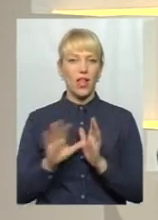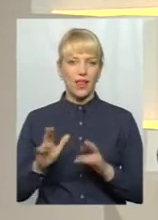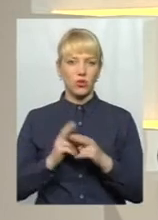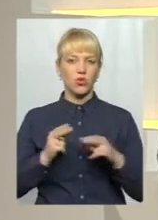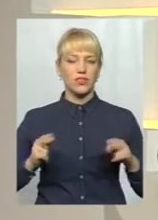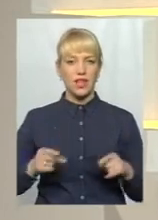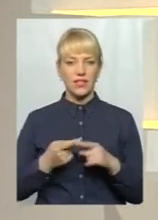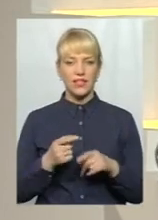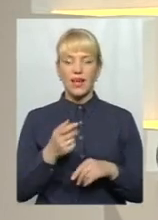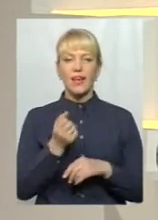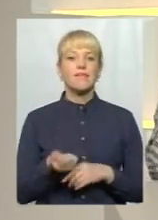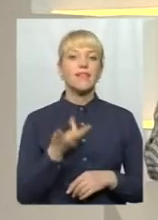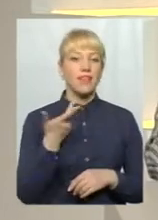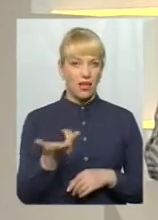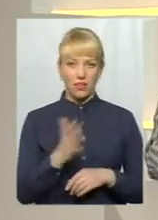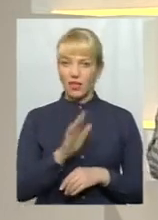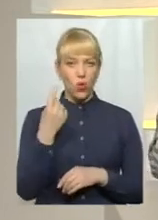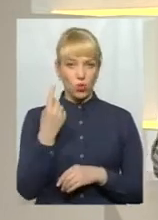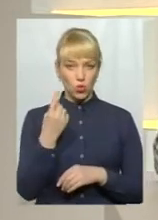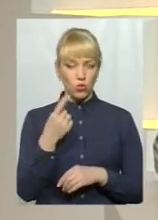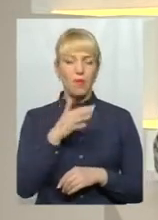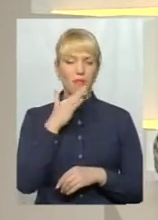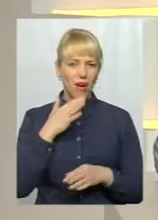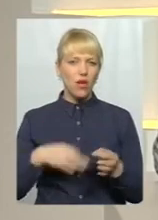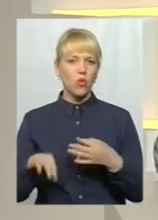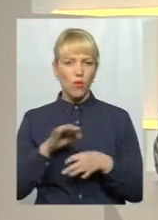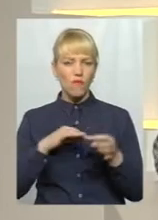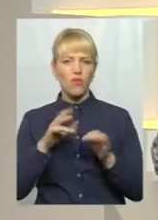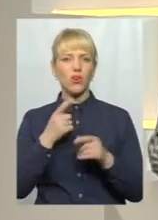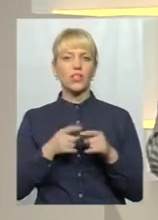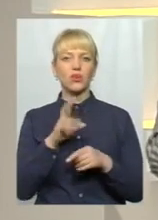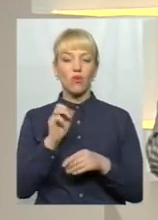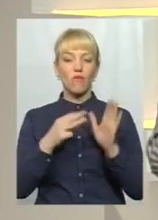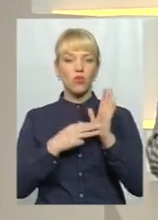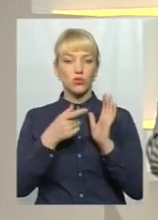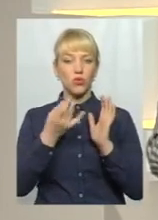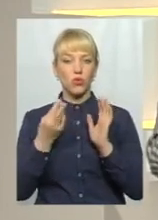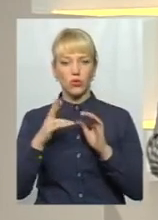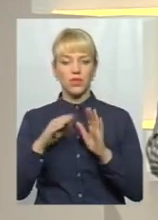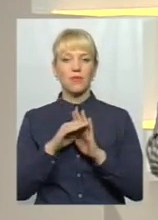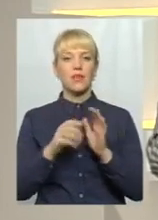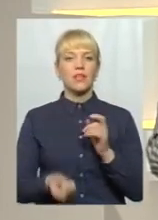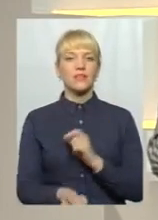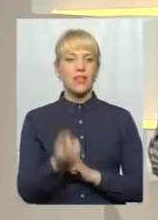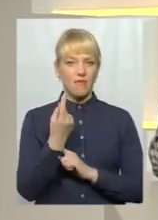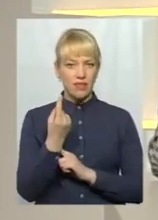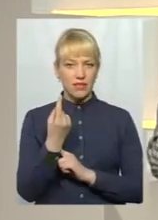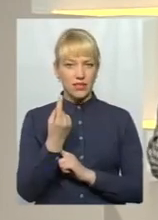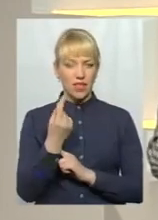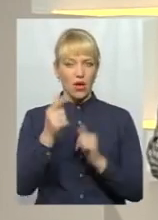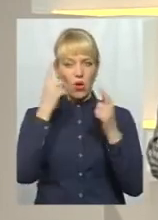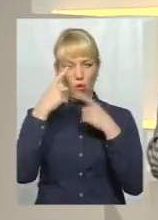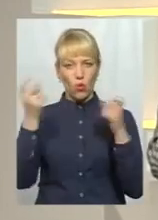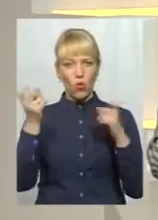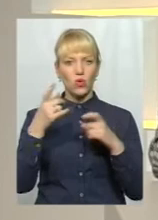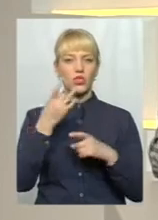декілька, не одну, говорять вже на один рік. Але разом з тим, 8 грудня в системі Прозора з'явився все ж таки оголошення